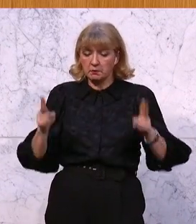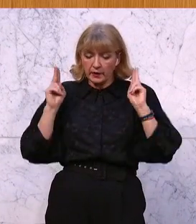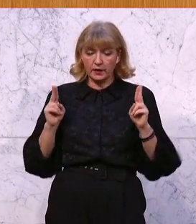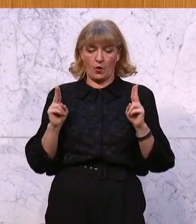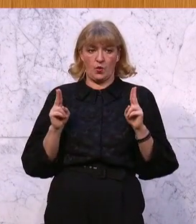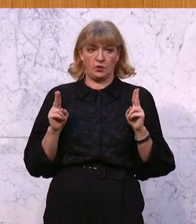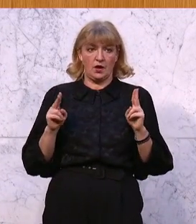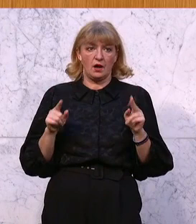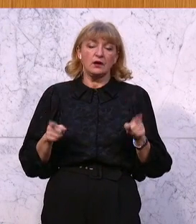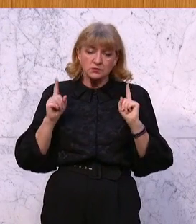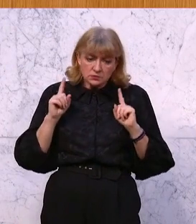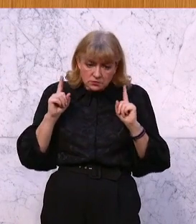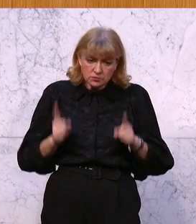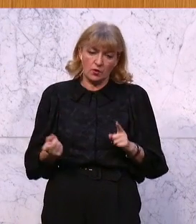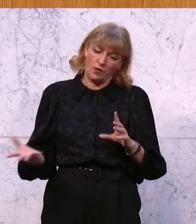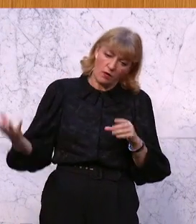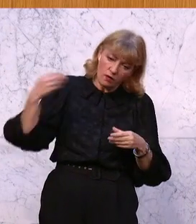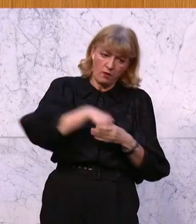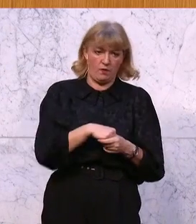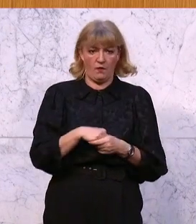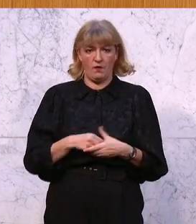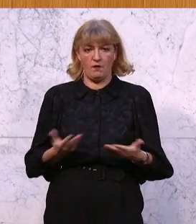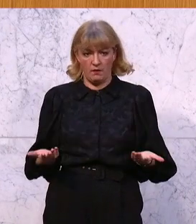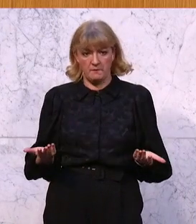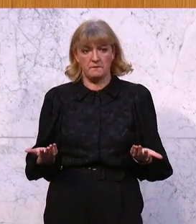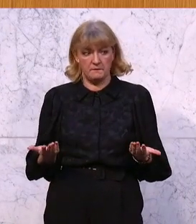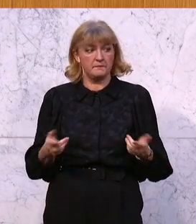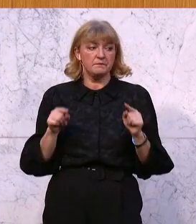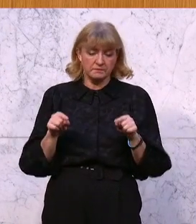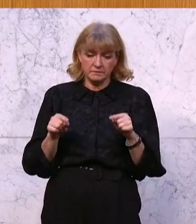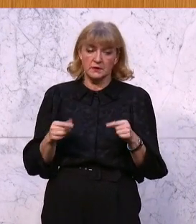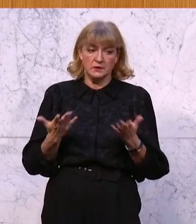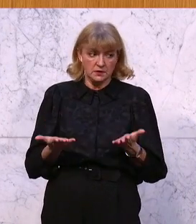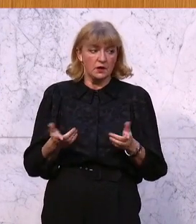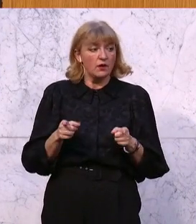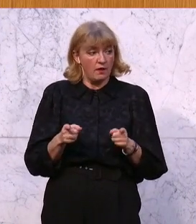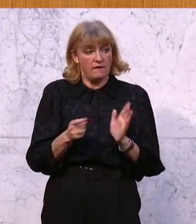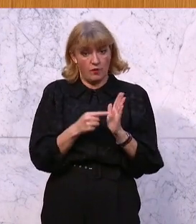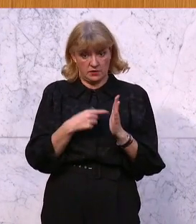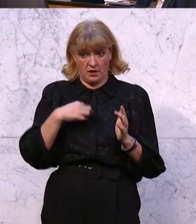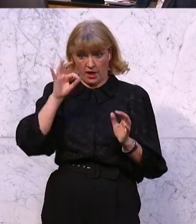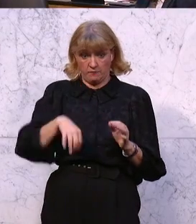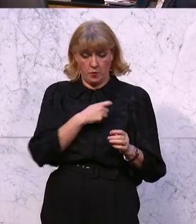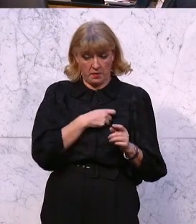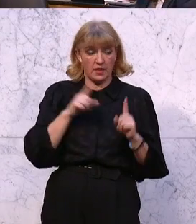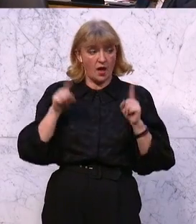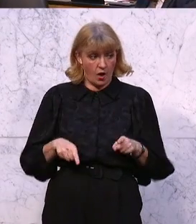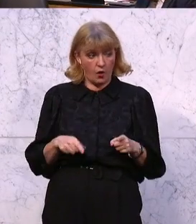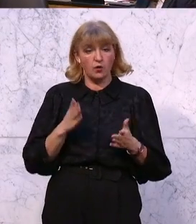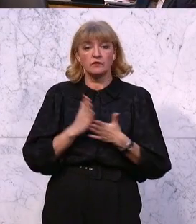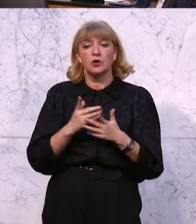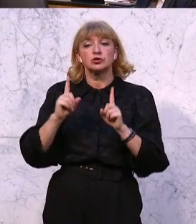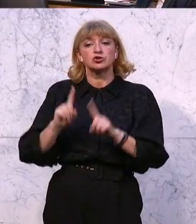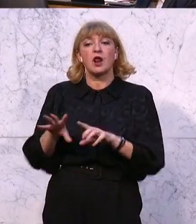oder in diesem Gesetz auch noch mitbehandelt werden können. Und dies fordert übrigens nicht nur die Freiheitliche Partei, sondern ist auch in einer